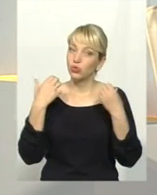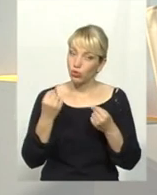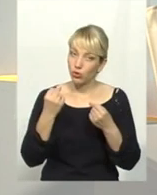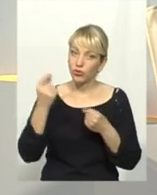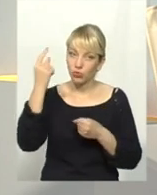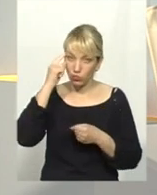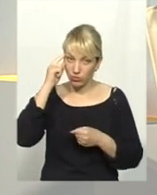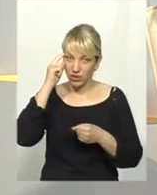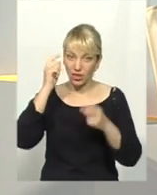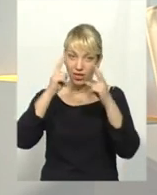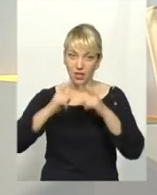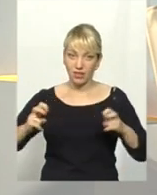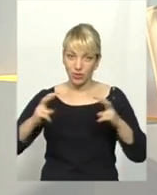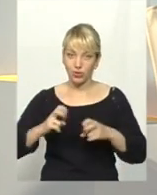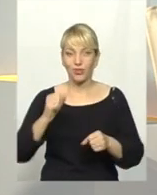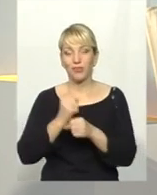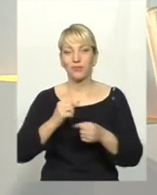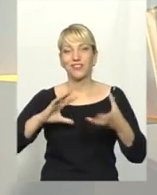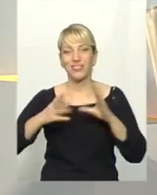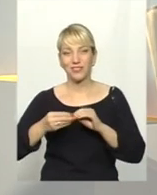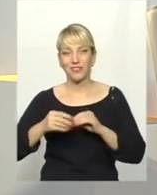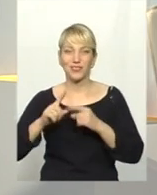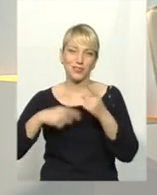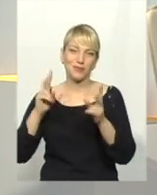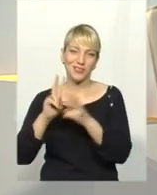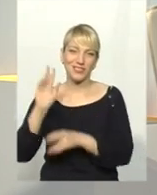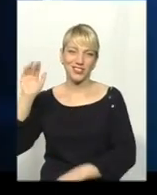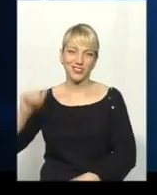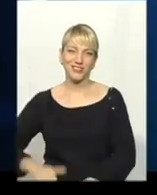думайте, аналізуйте, робіть висновки. Побачимось.